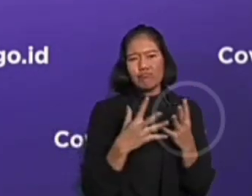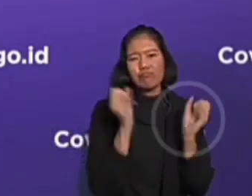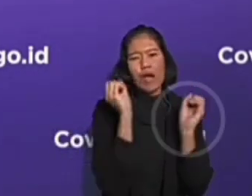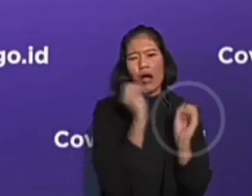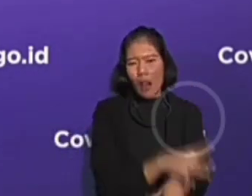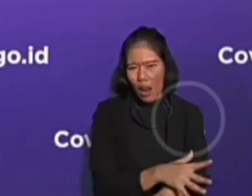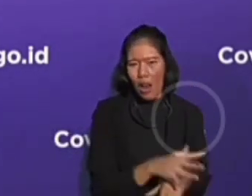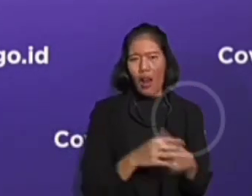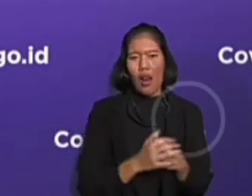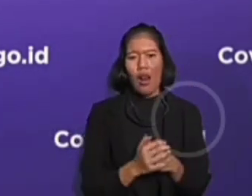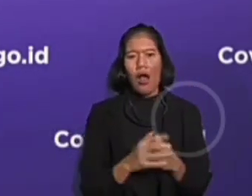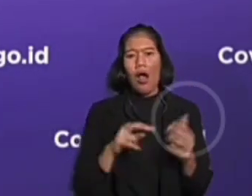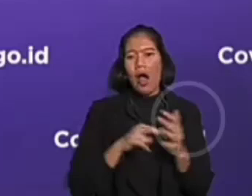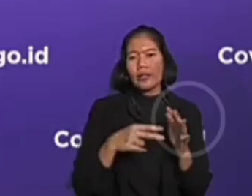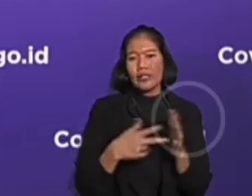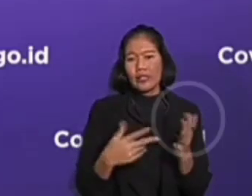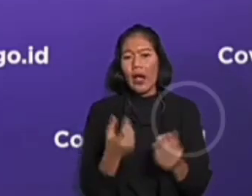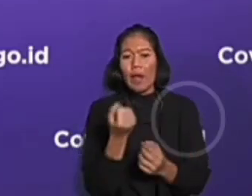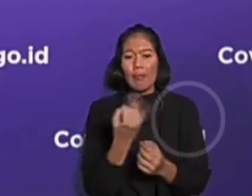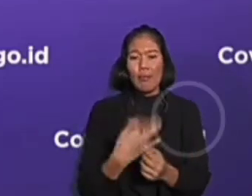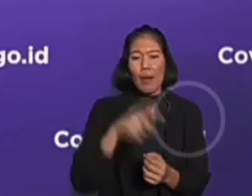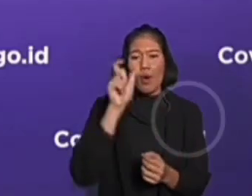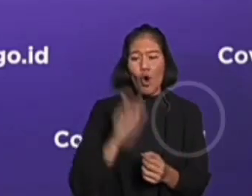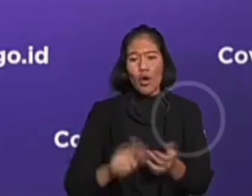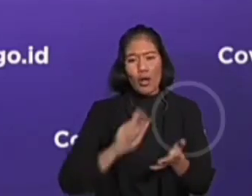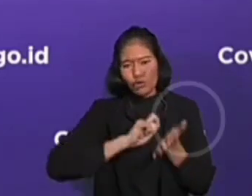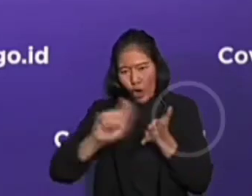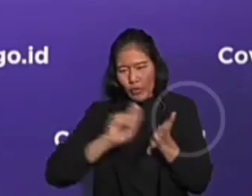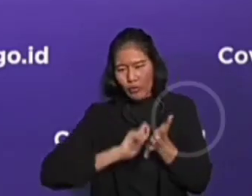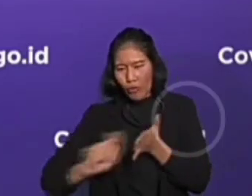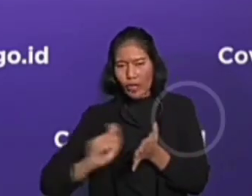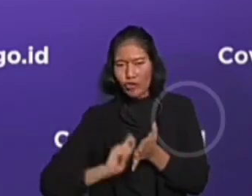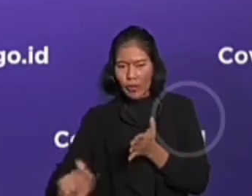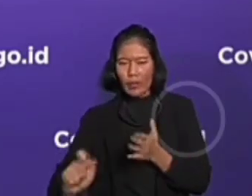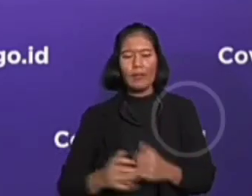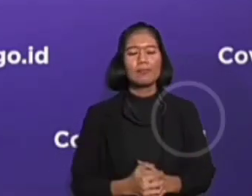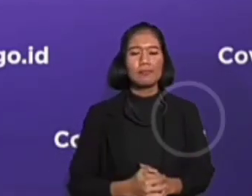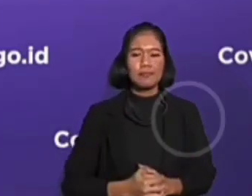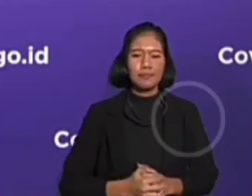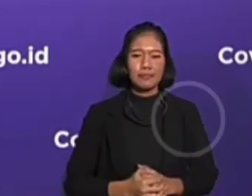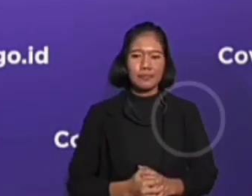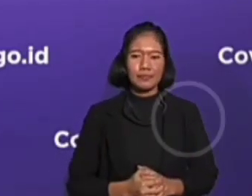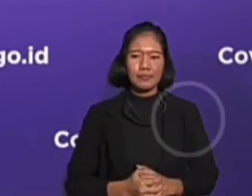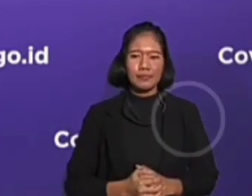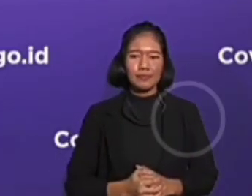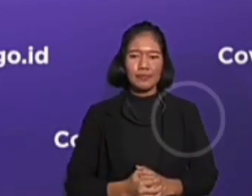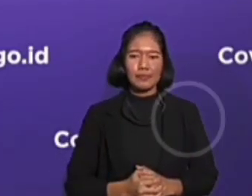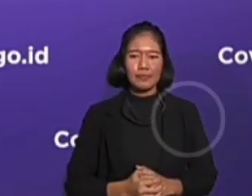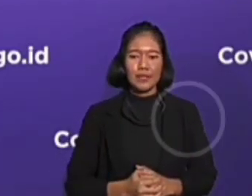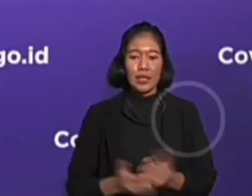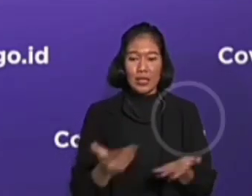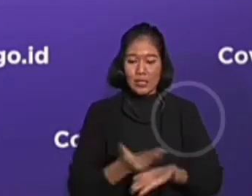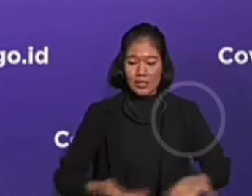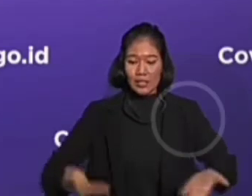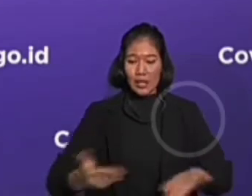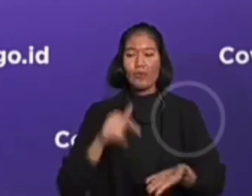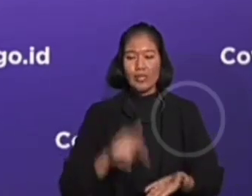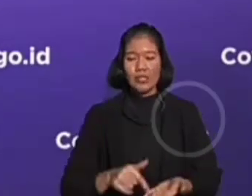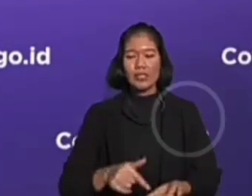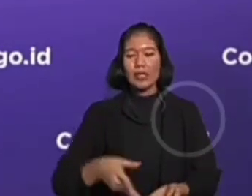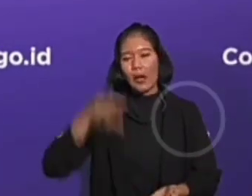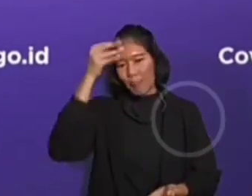menyebabkan diberhentikannya banyak para pekerja migran Indonesia. Situasi ini disadari